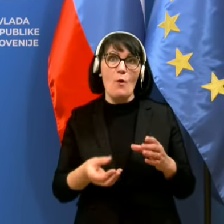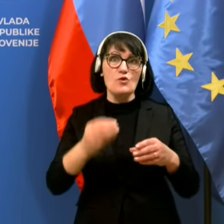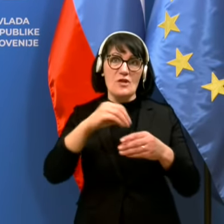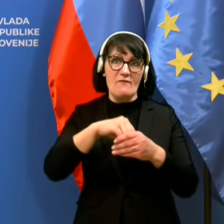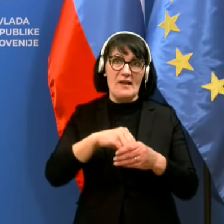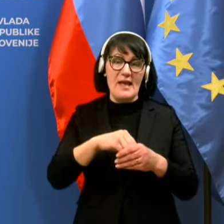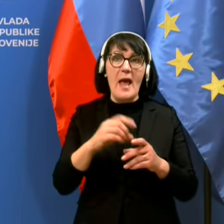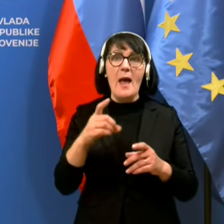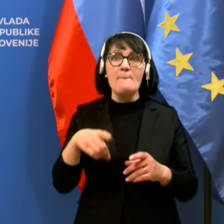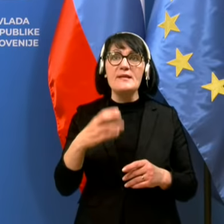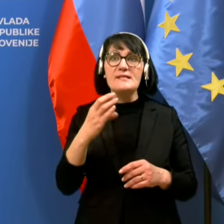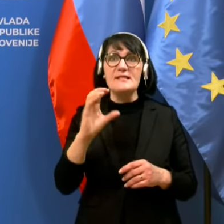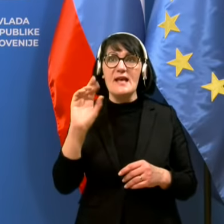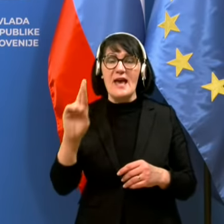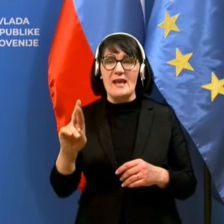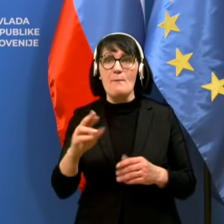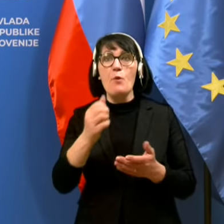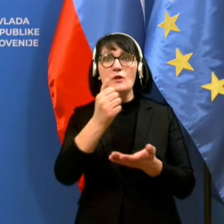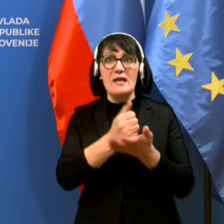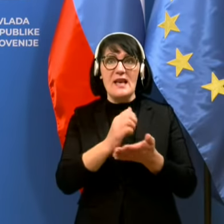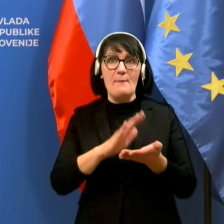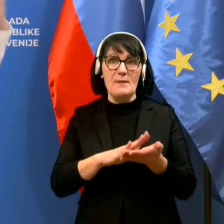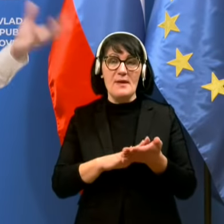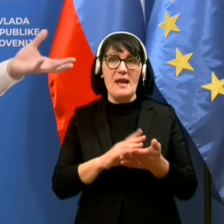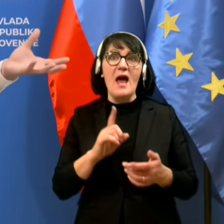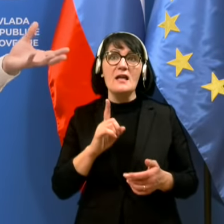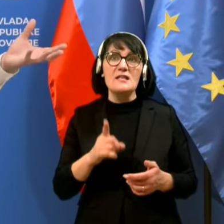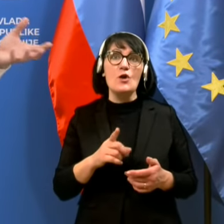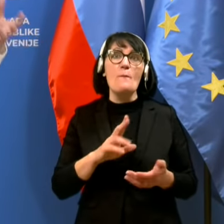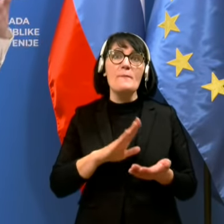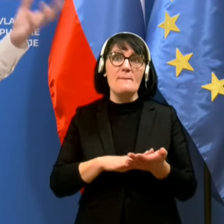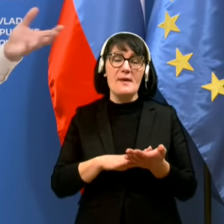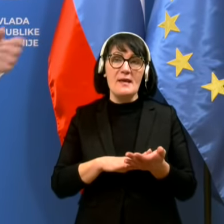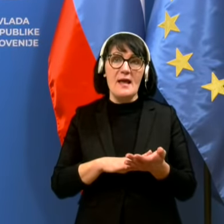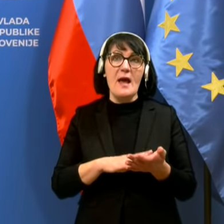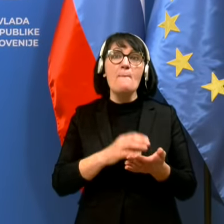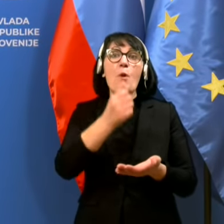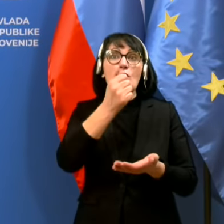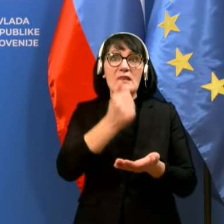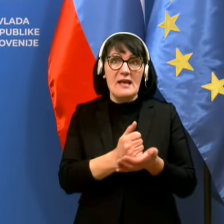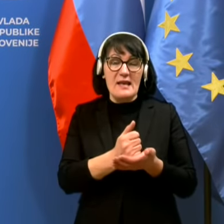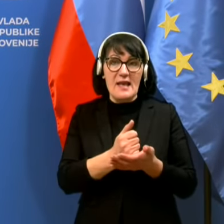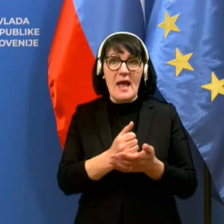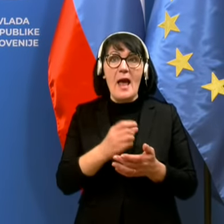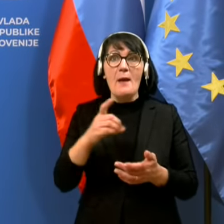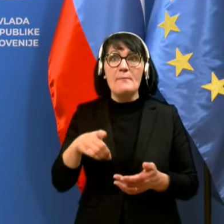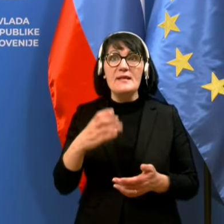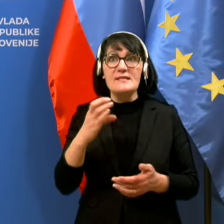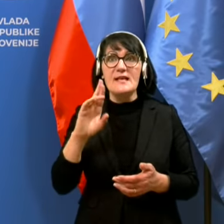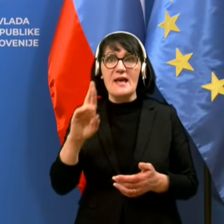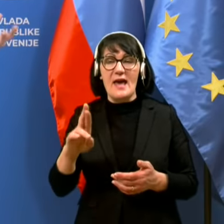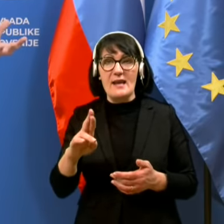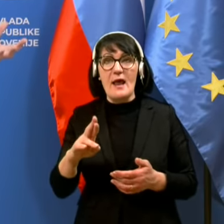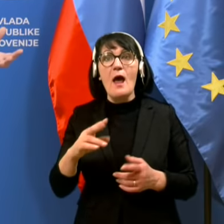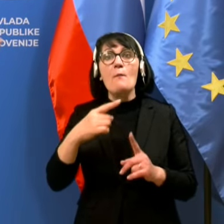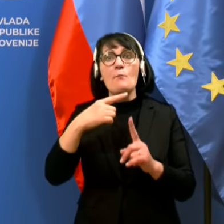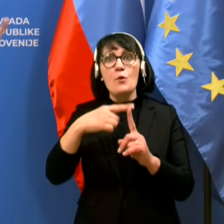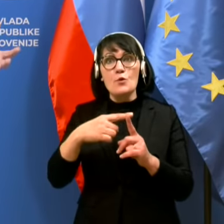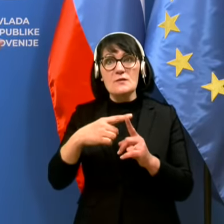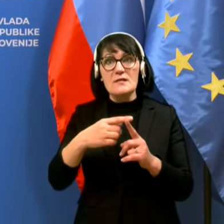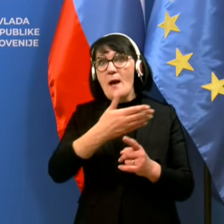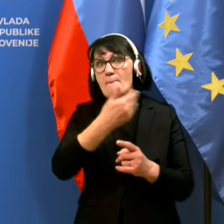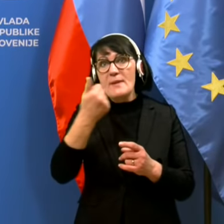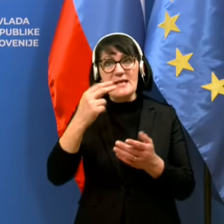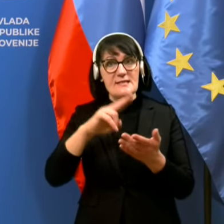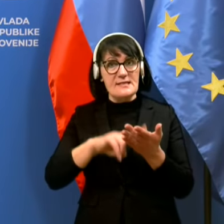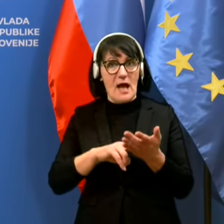šteli PCR potrjenje primiratelj notri bomo imeli tisti, ki so bile potrjeni s PCR-om, a priori bomo pa imeli tudi te asimptomatske, osebe, ki